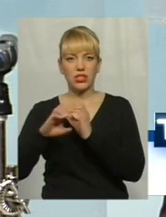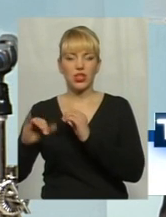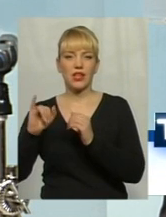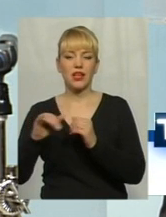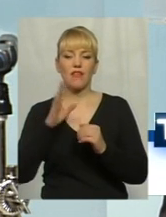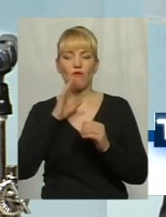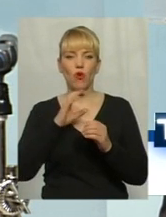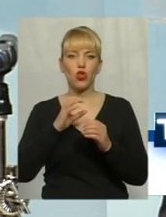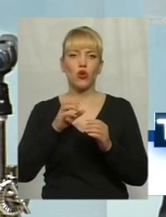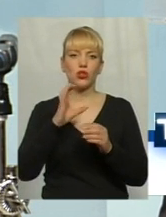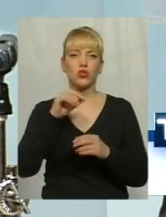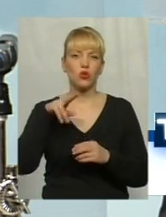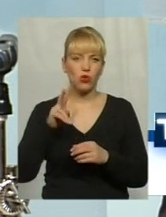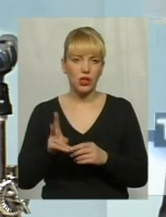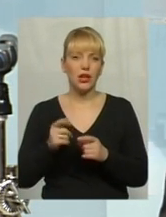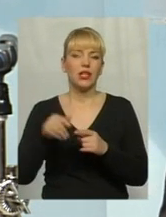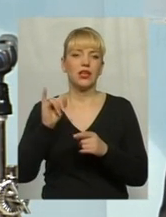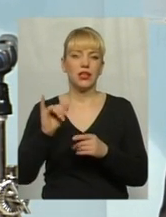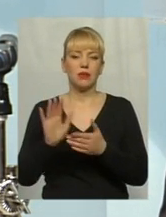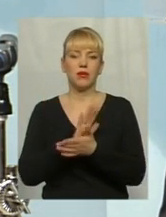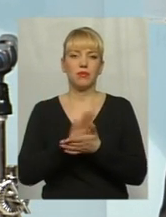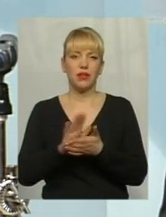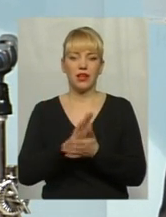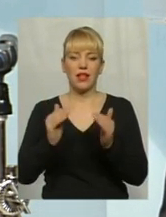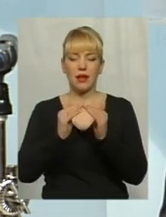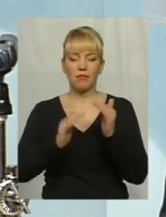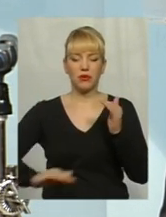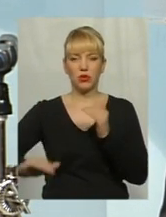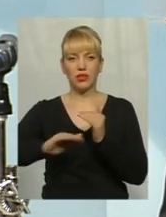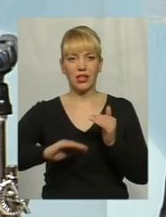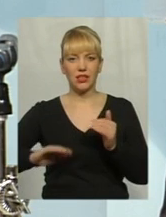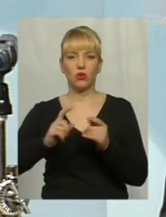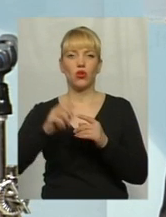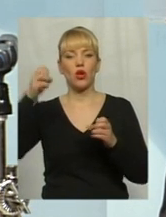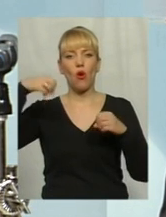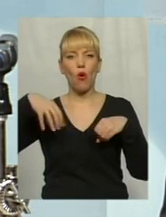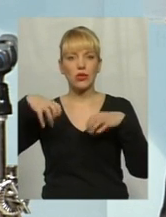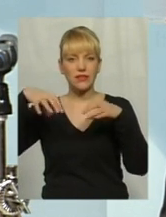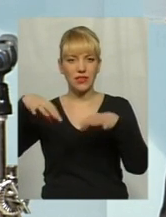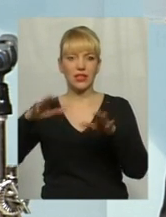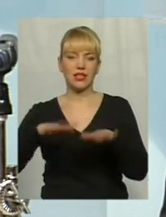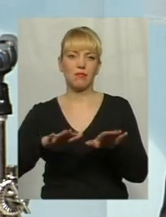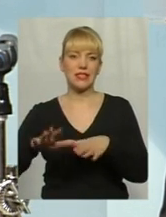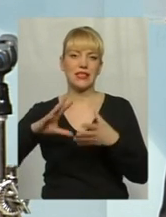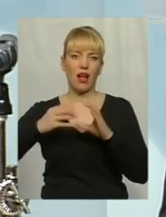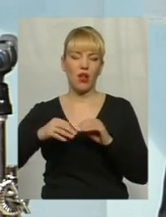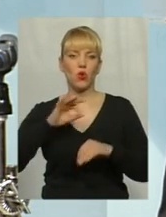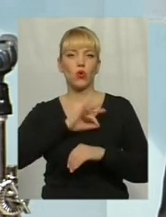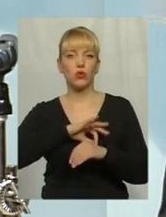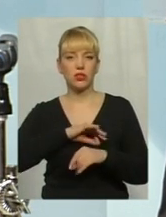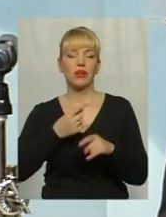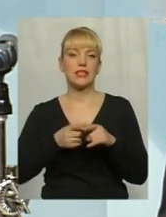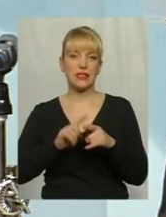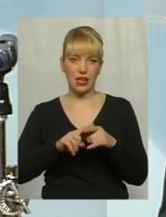водовідведення, прибирання прибудинкових територій, освітлення місць, загального користування ліфти –